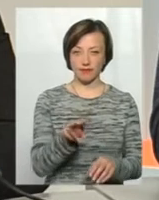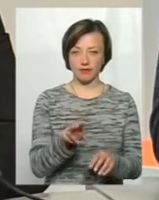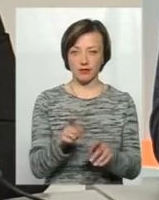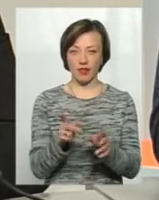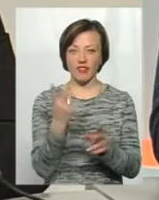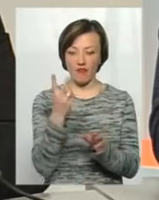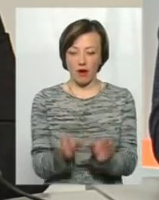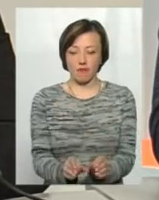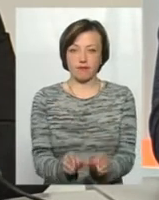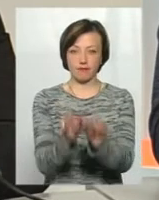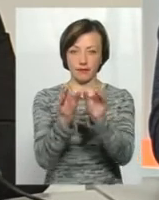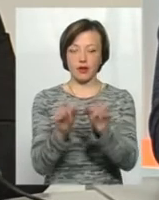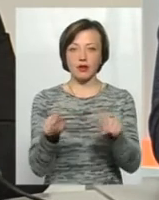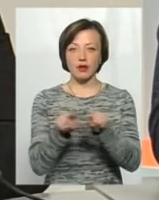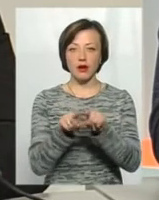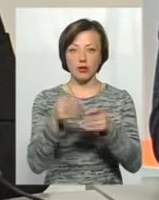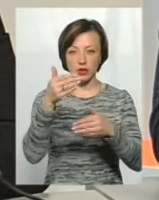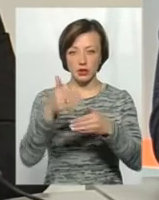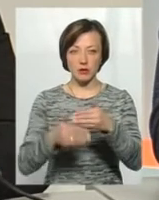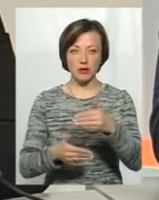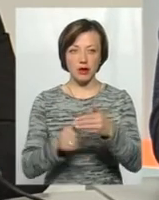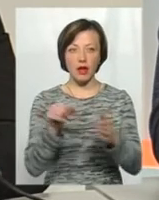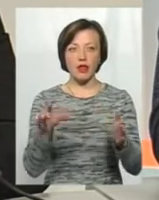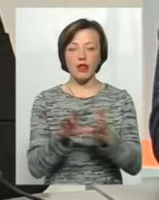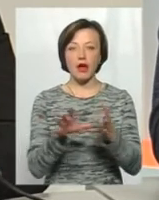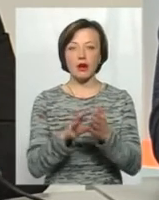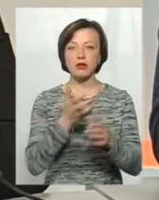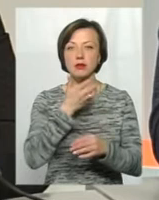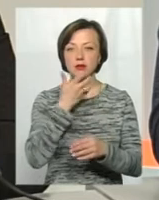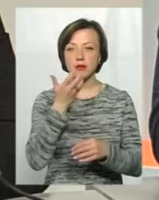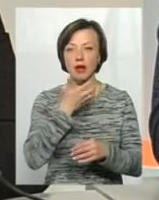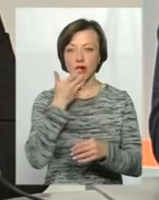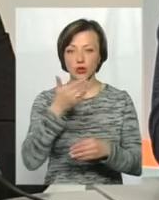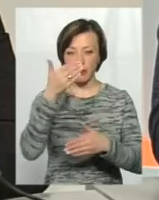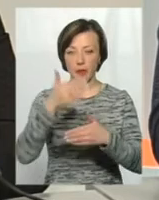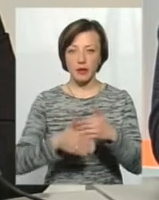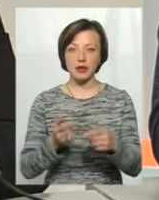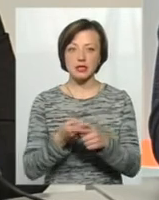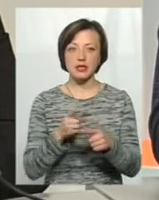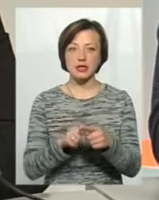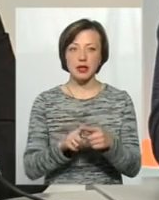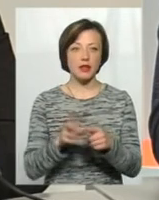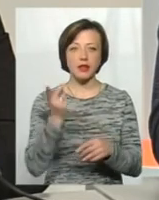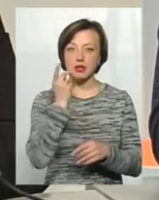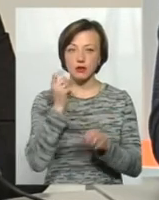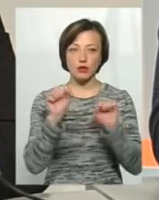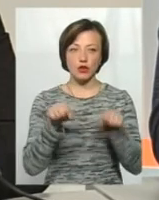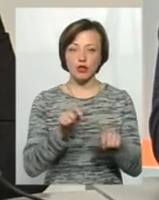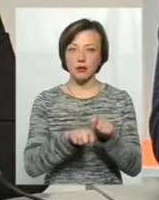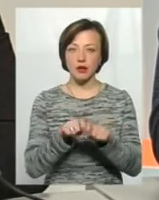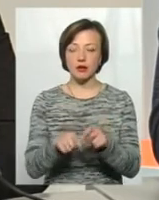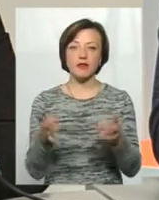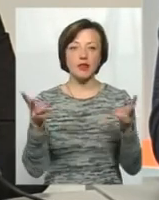також з напиленням, там, енергозберігаючим напиленням. Це напилення не завжди можна перевірити.